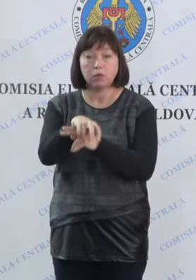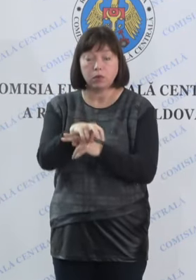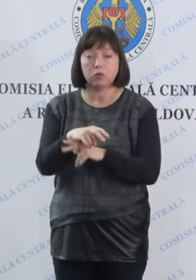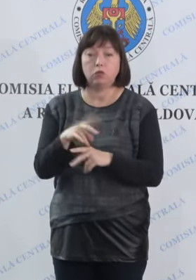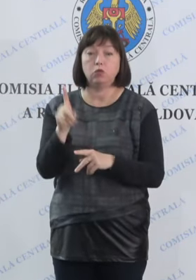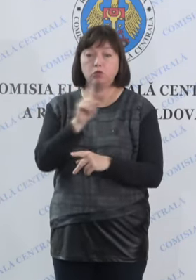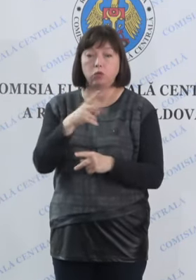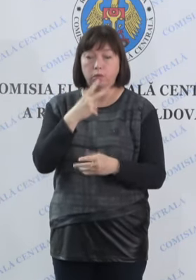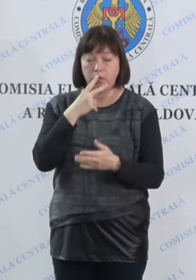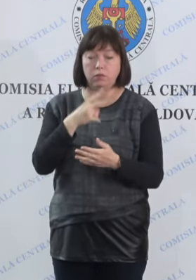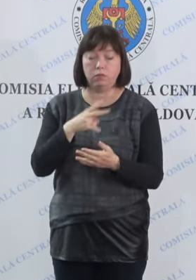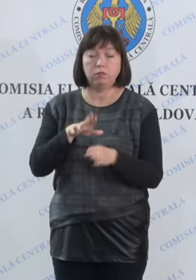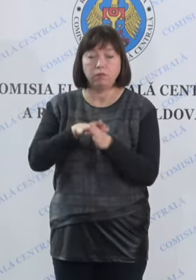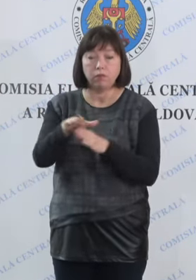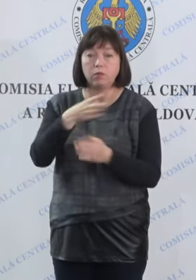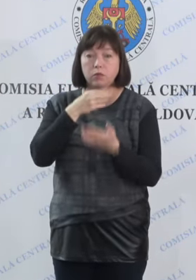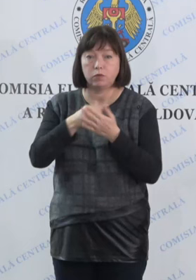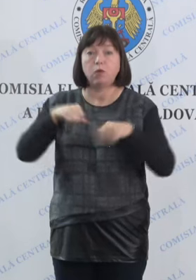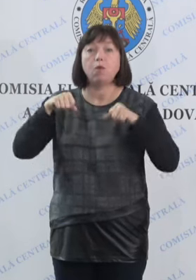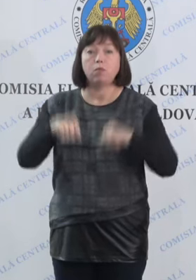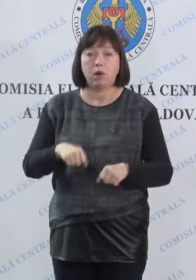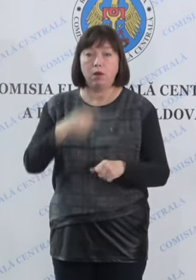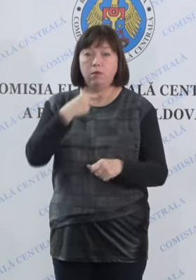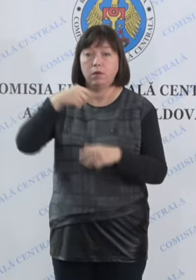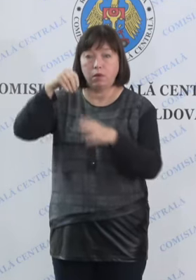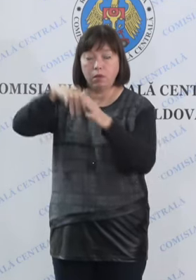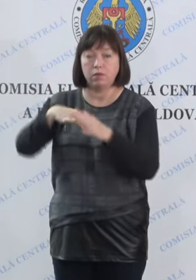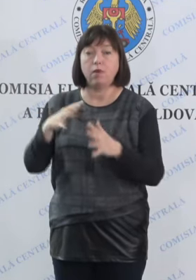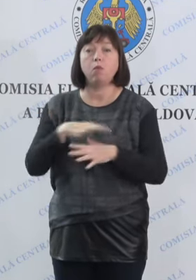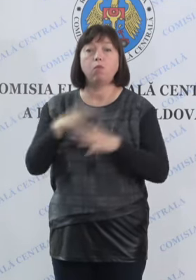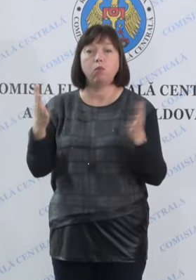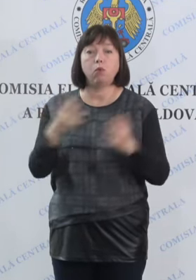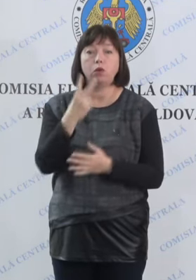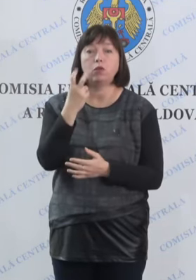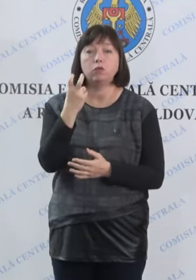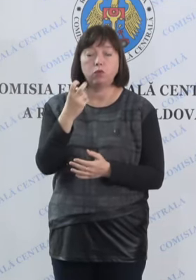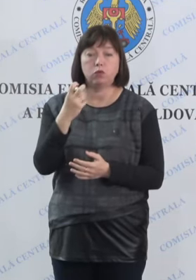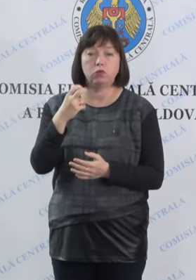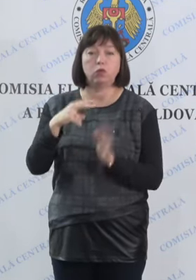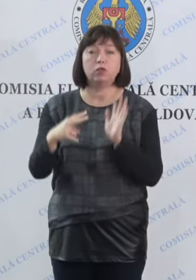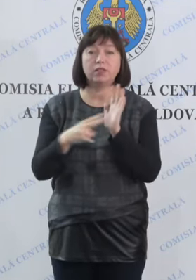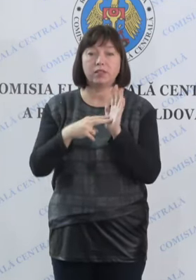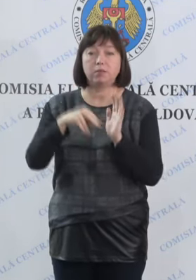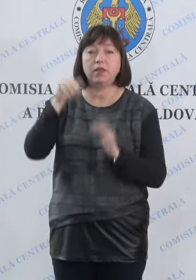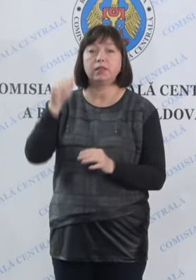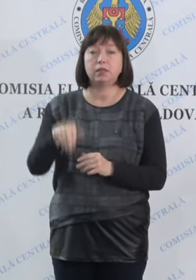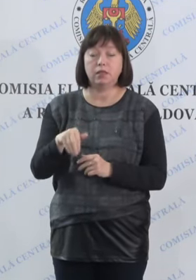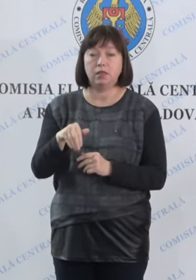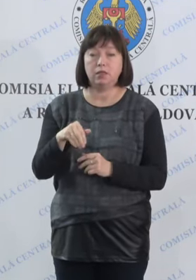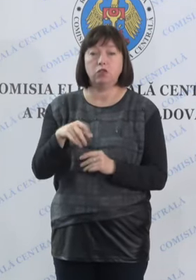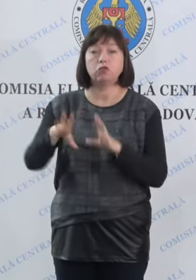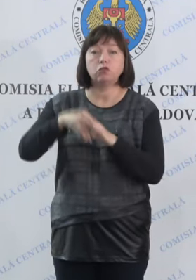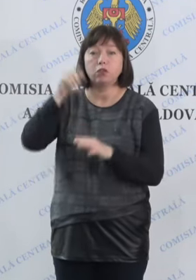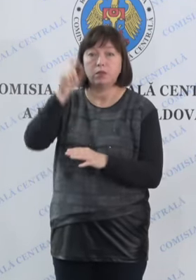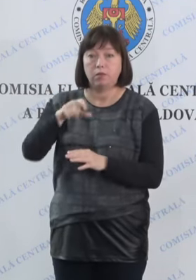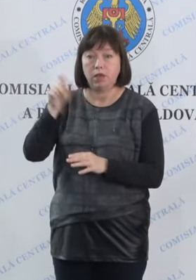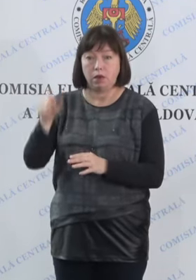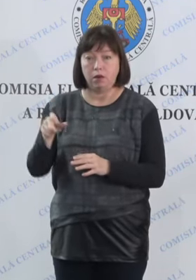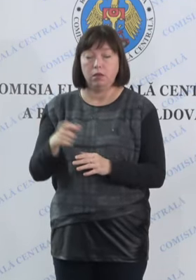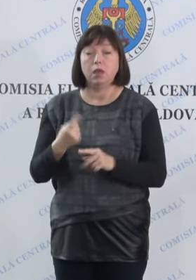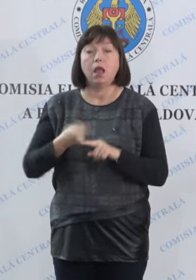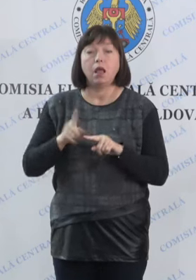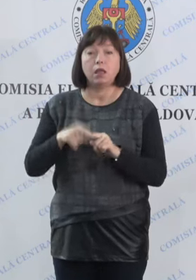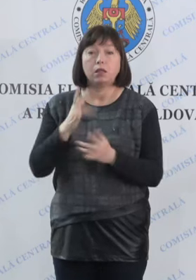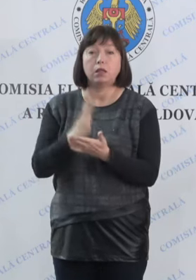pentru a-și exercita dreptul de vot peste 207.000 de alegători, cei ce